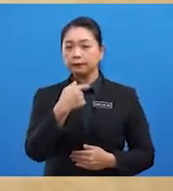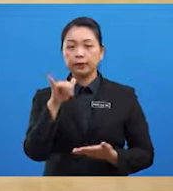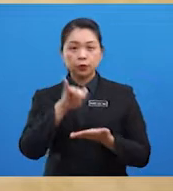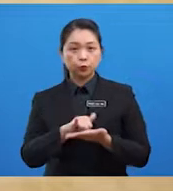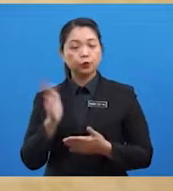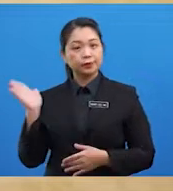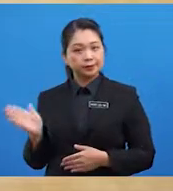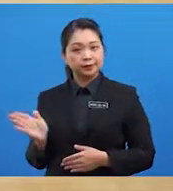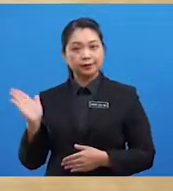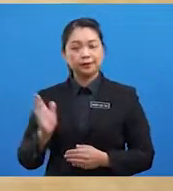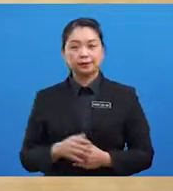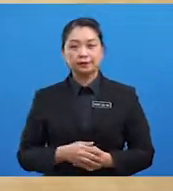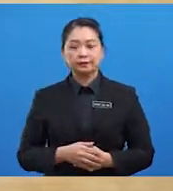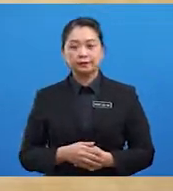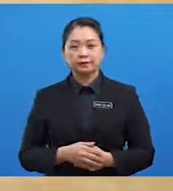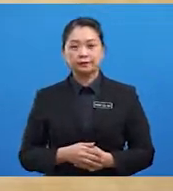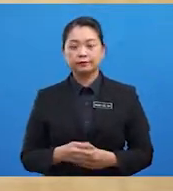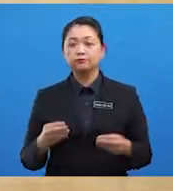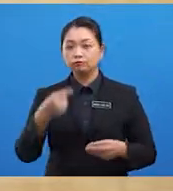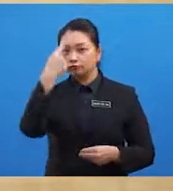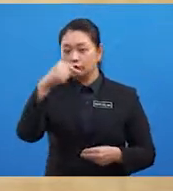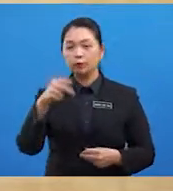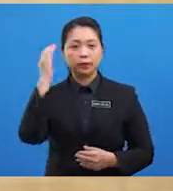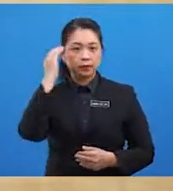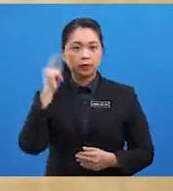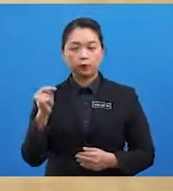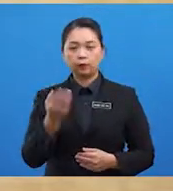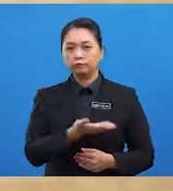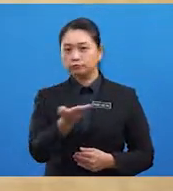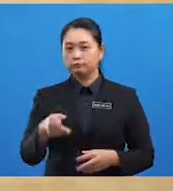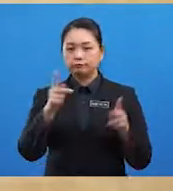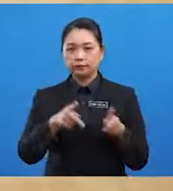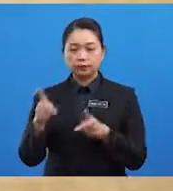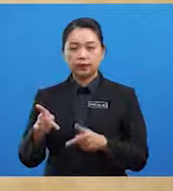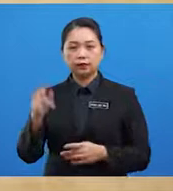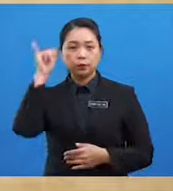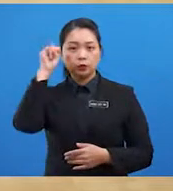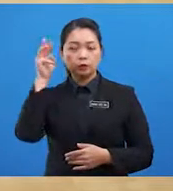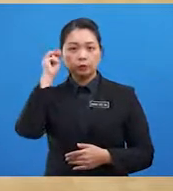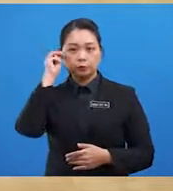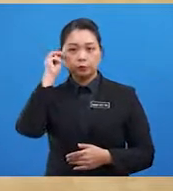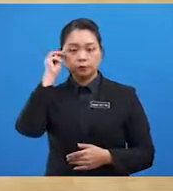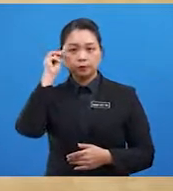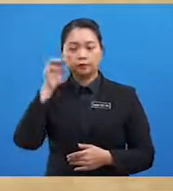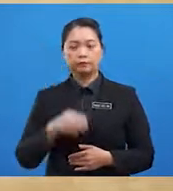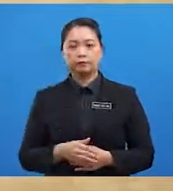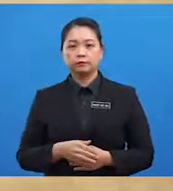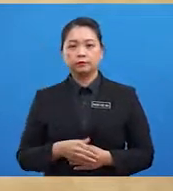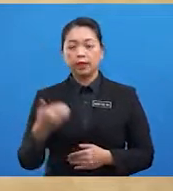waskodagama? Bagi pengetahuan para pelajar Ibn Majid juga merupakan